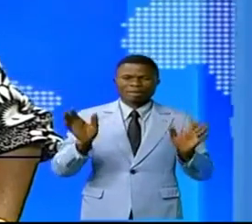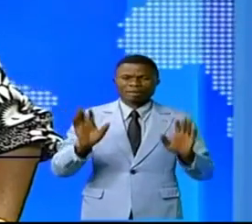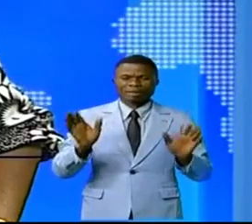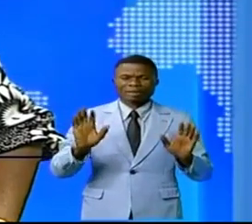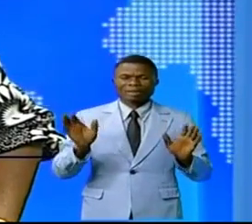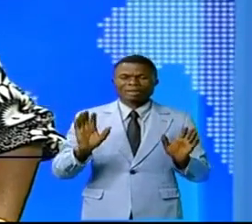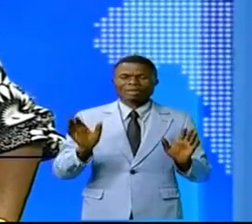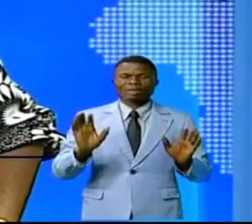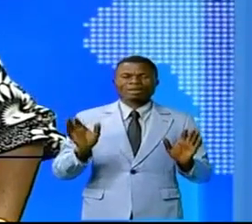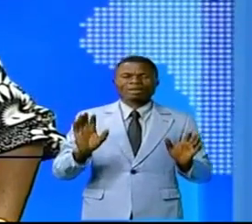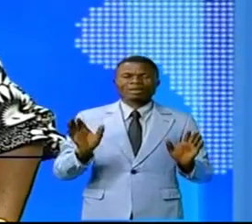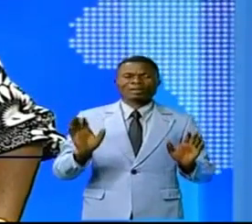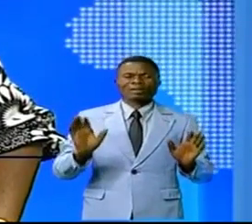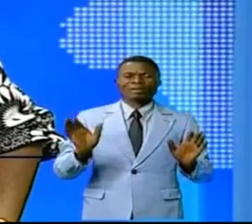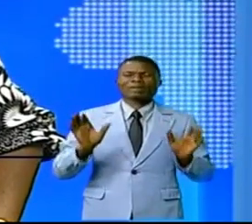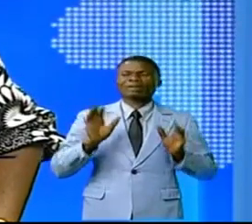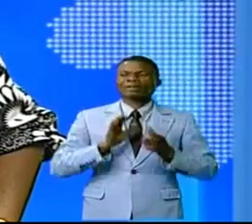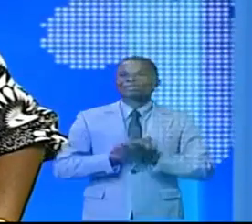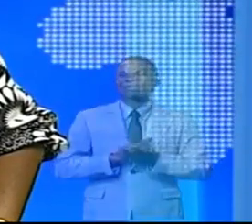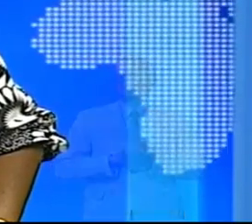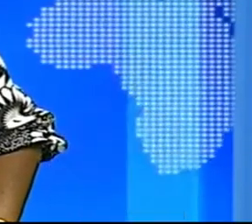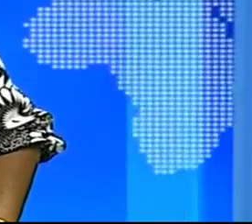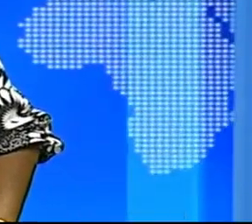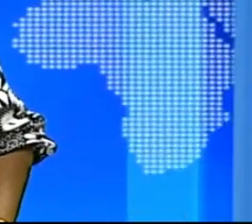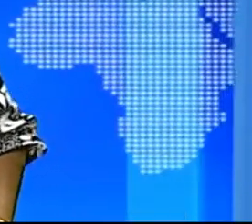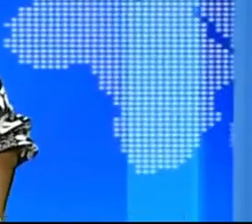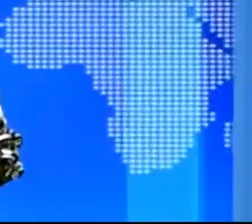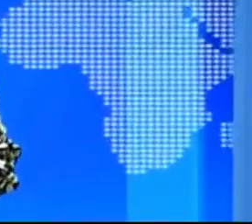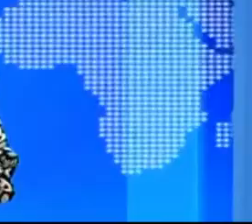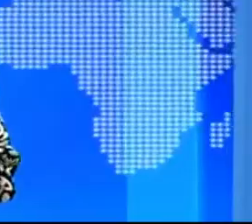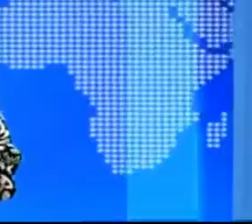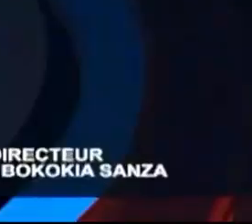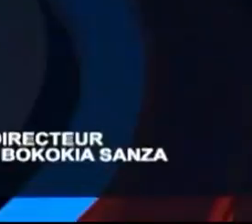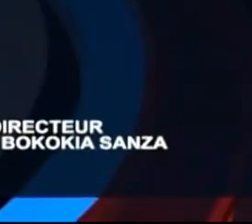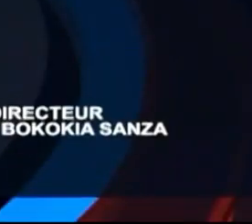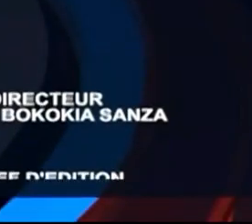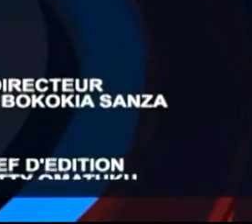travers le monde au revoir Sous-titrage Radio-Canada Sous